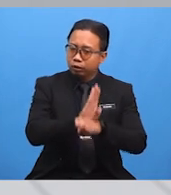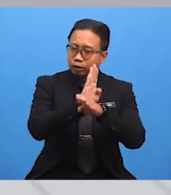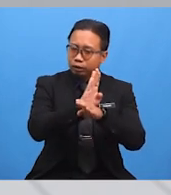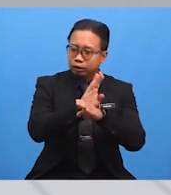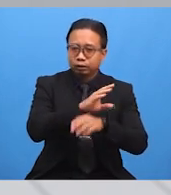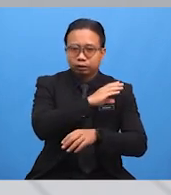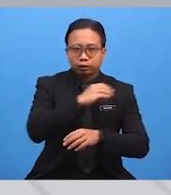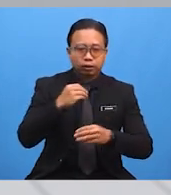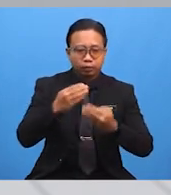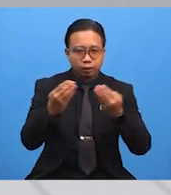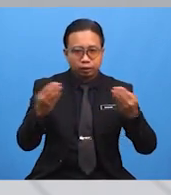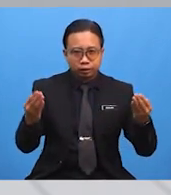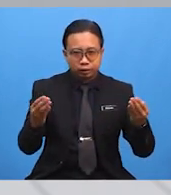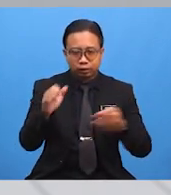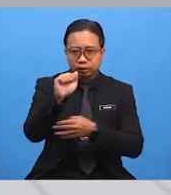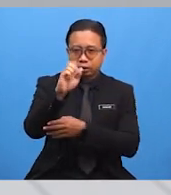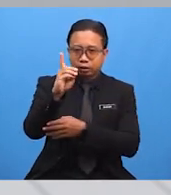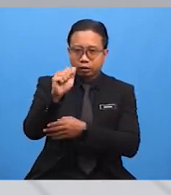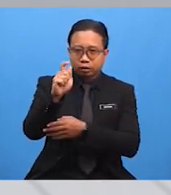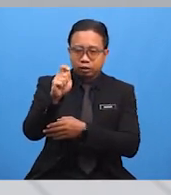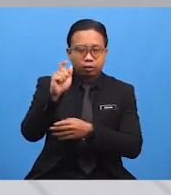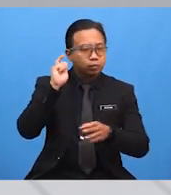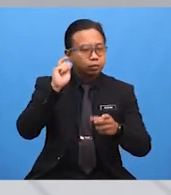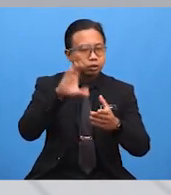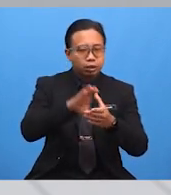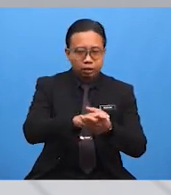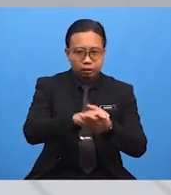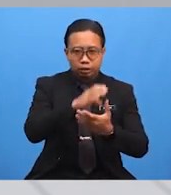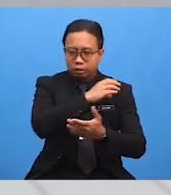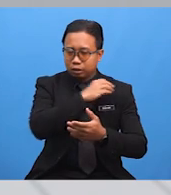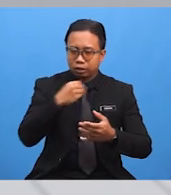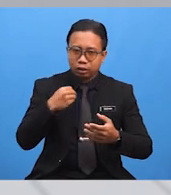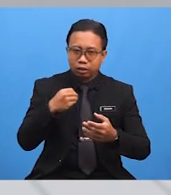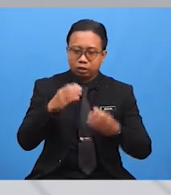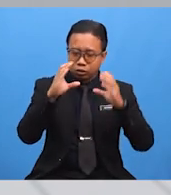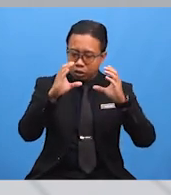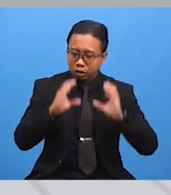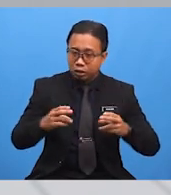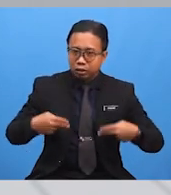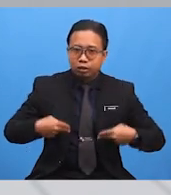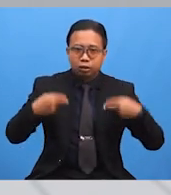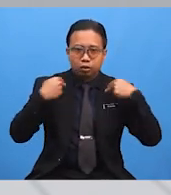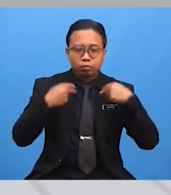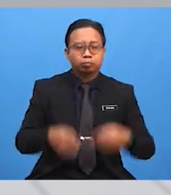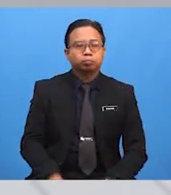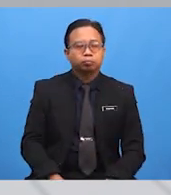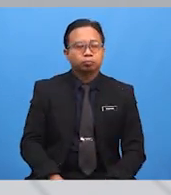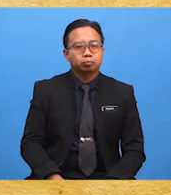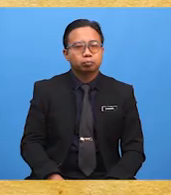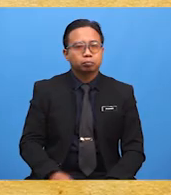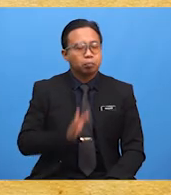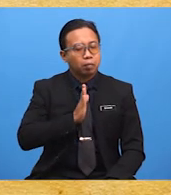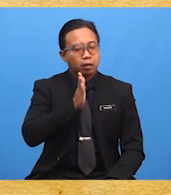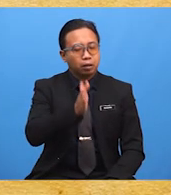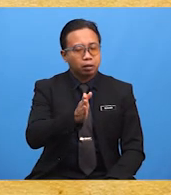bahasa, adara sam, kepercayaan dan juga cara hidup. Yang menjadi kebangkaan kita ialah